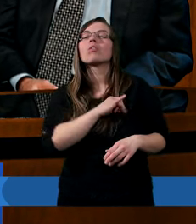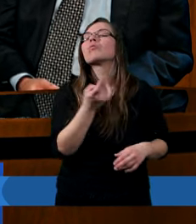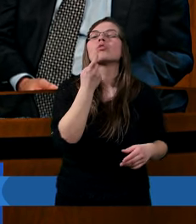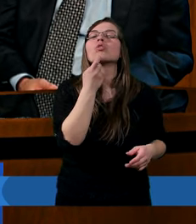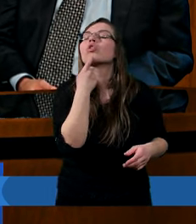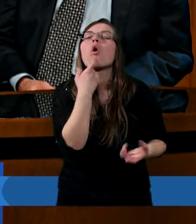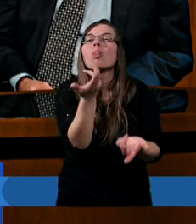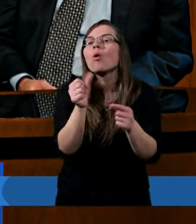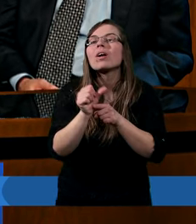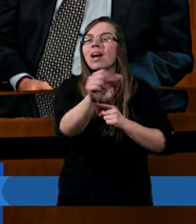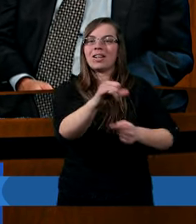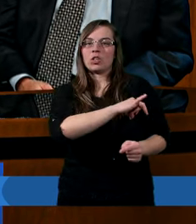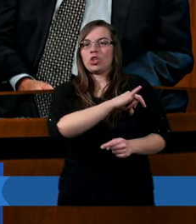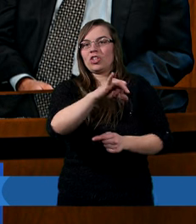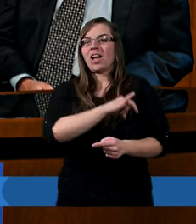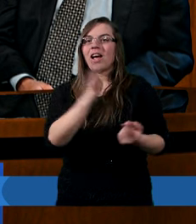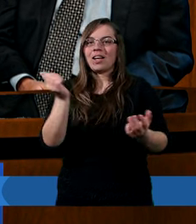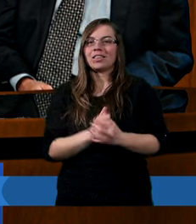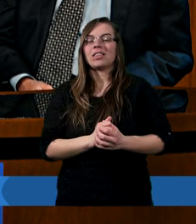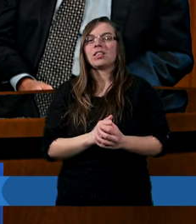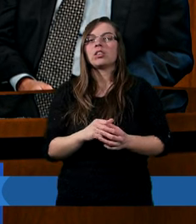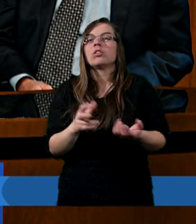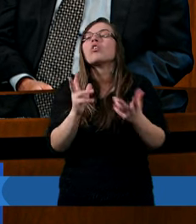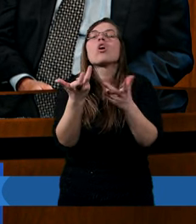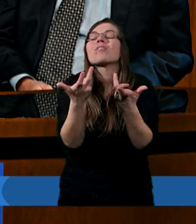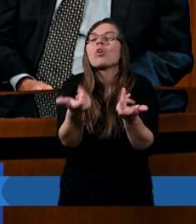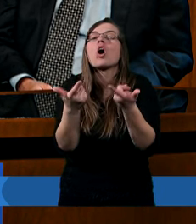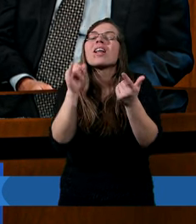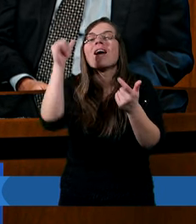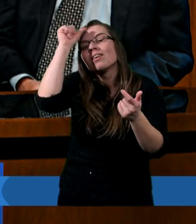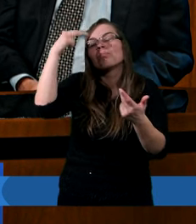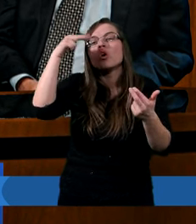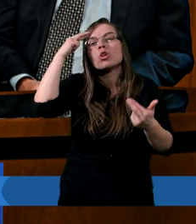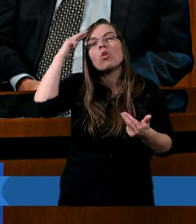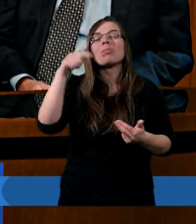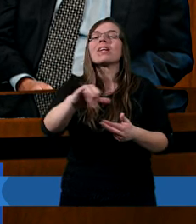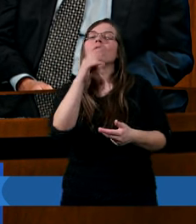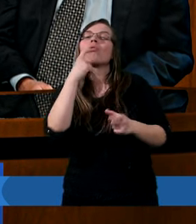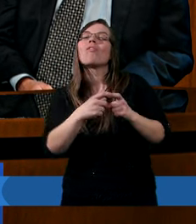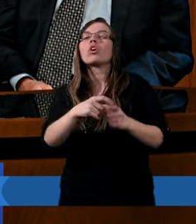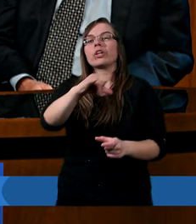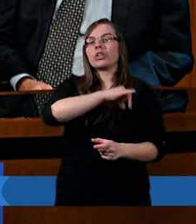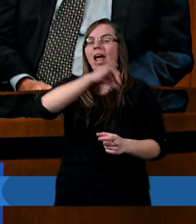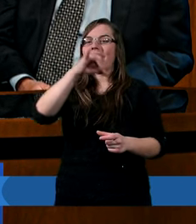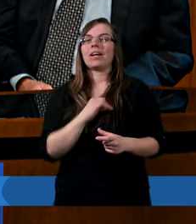Co to jest grzech? A co to są grzechy? Czy coś jest